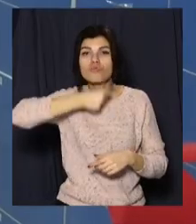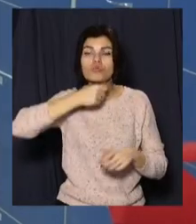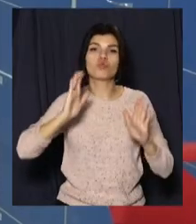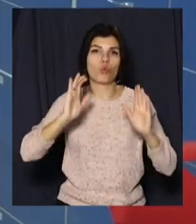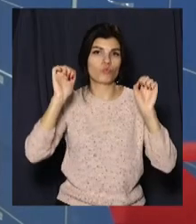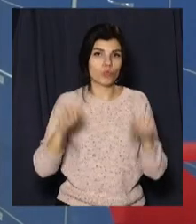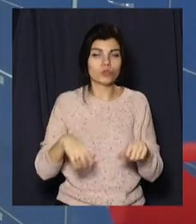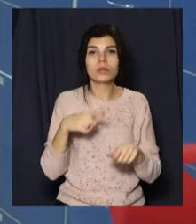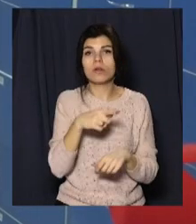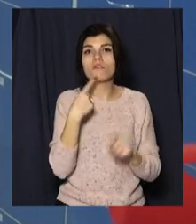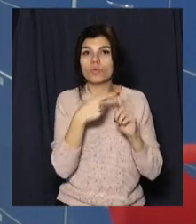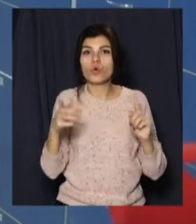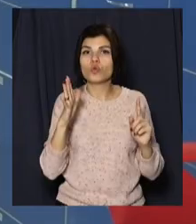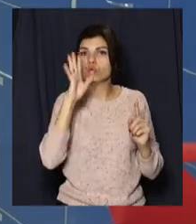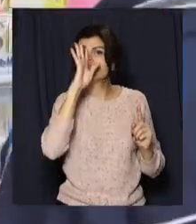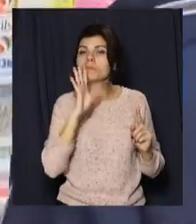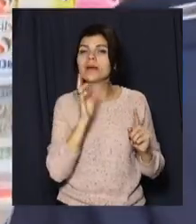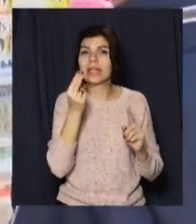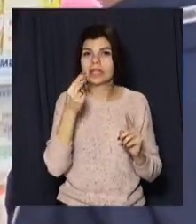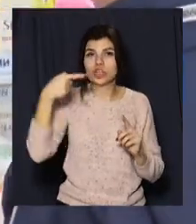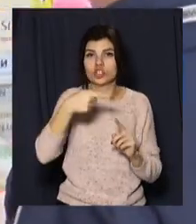можна лише протягом 4-х місяців.